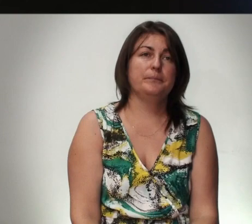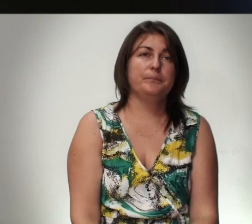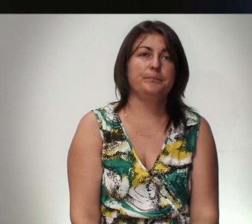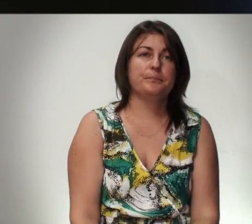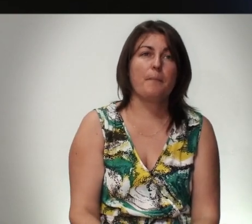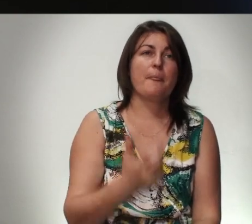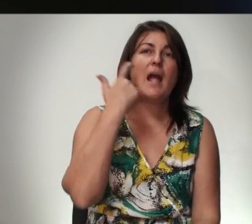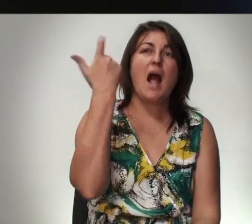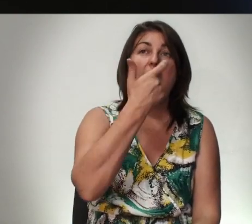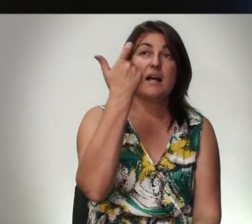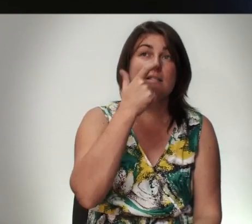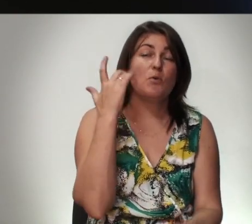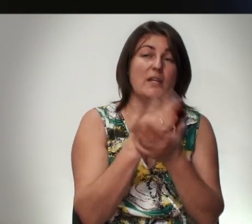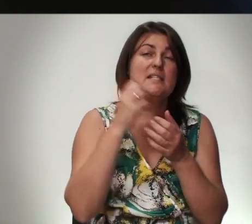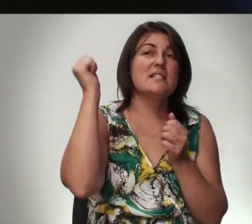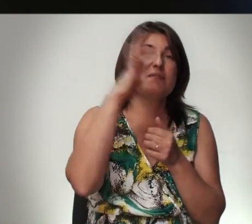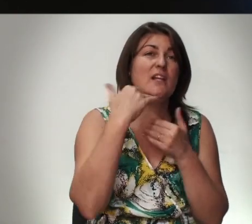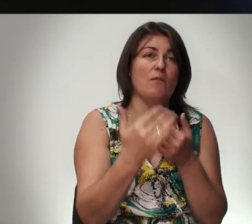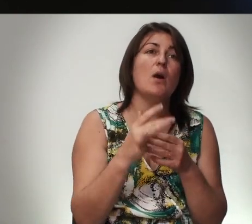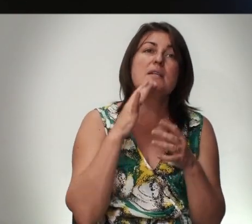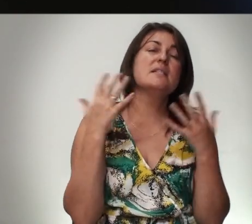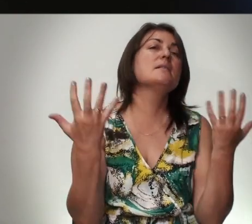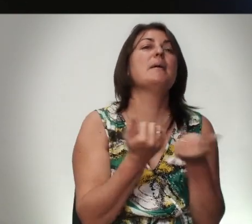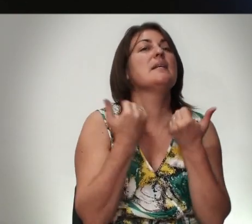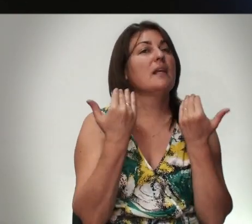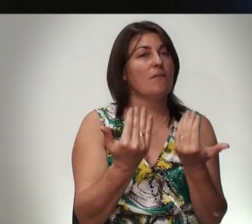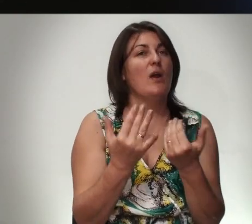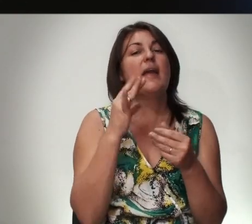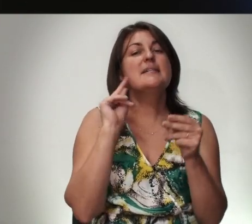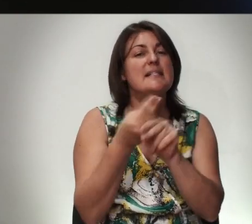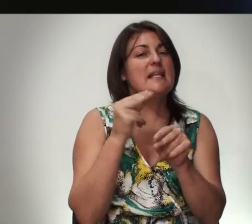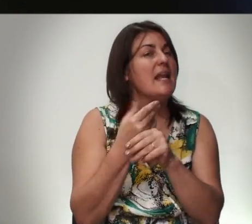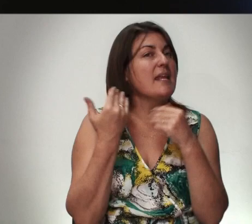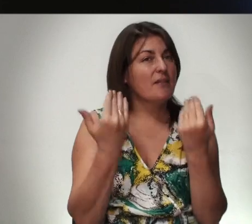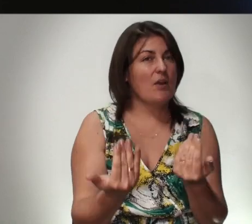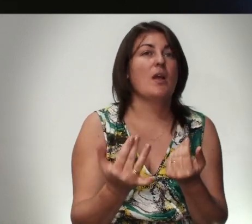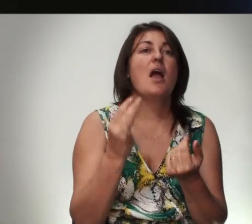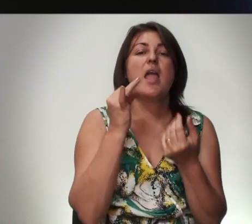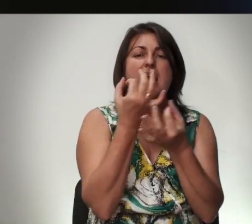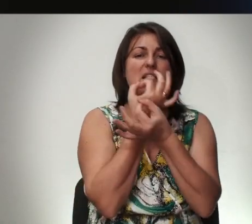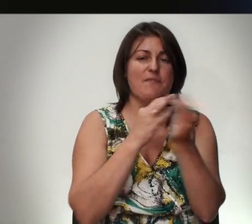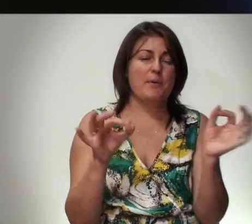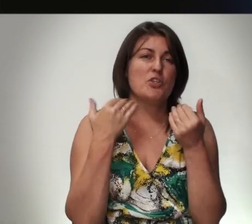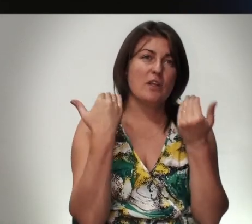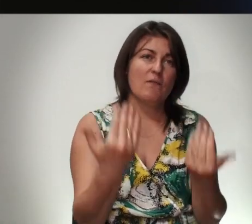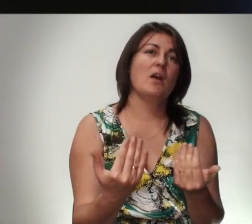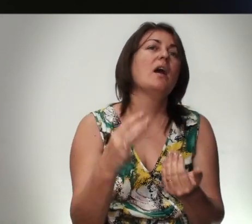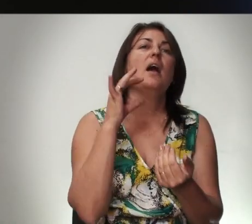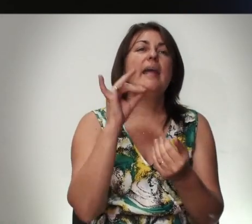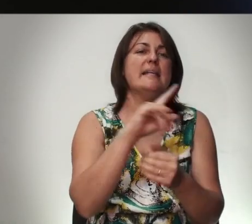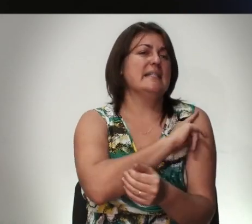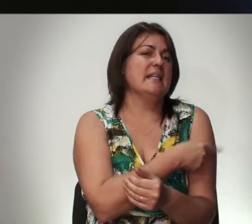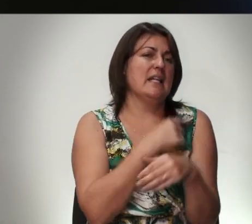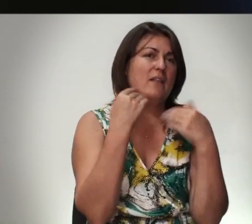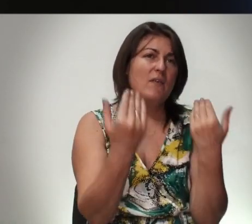Господь Есть Свет Твой И Спасение Твое И И Исцеление Твое И Освобождение Твое И